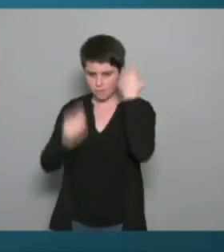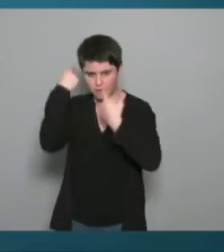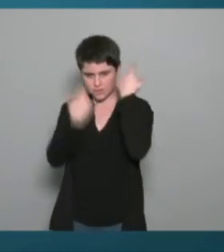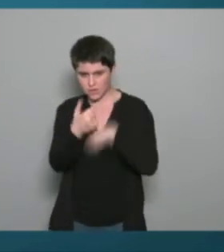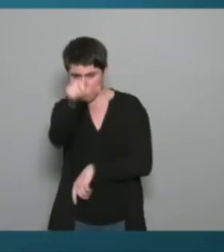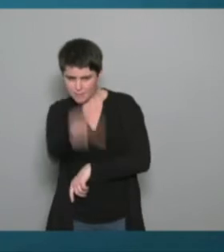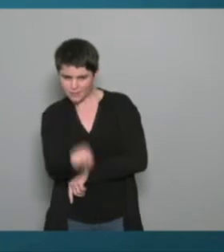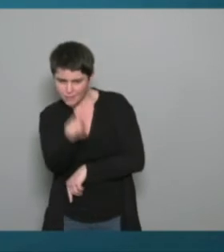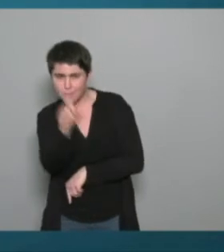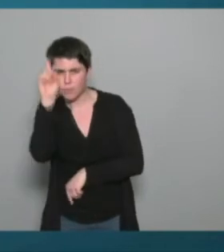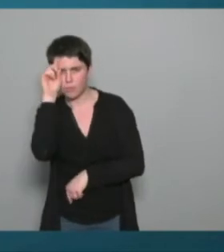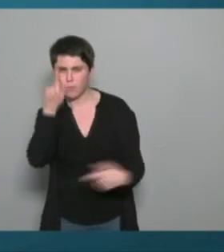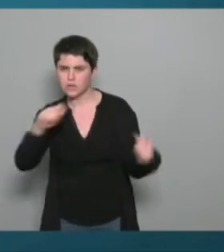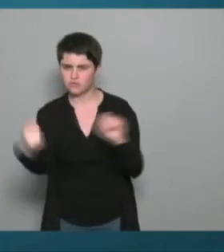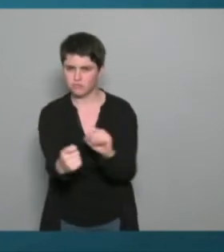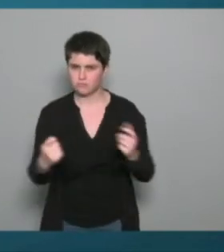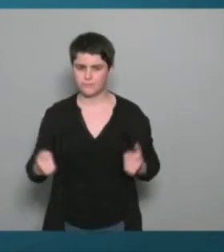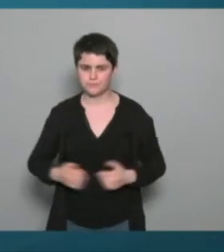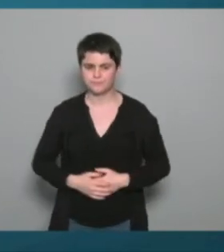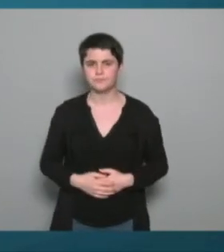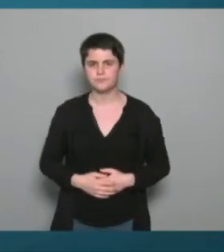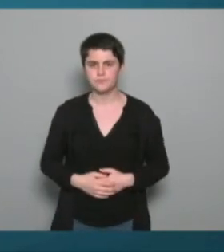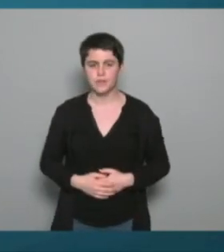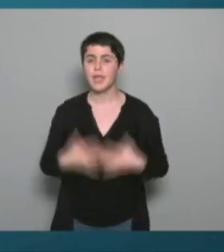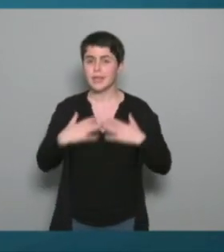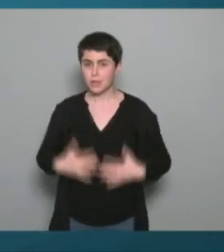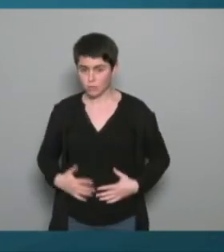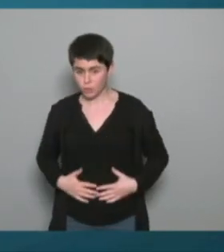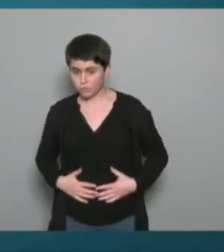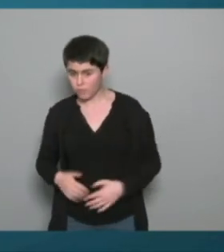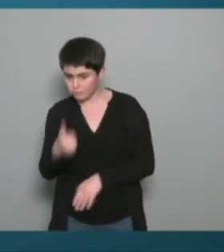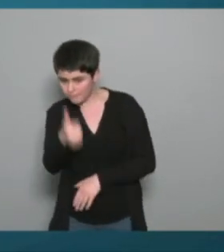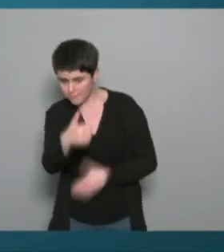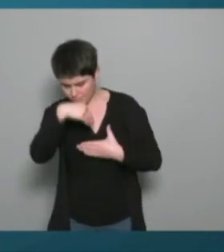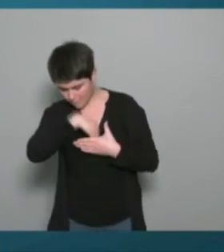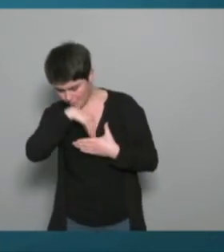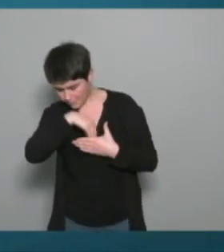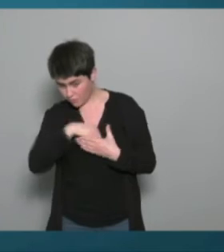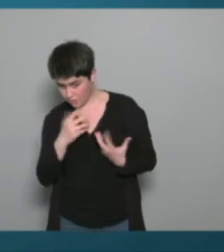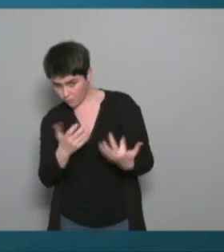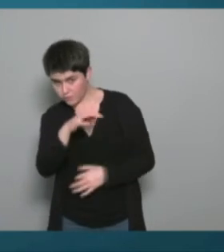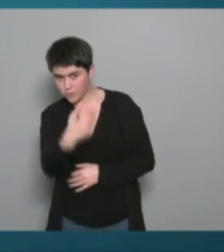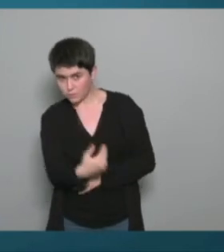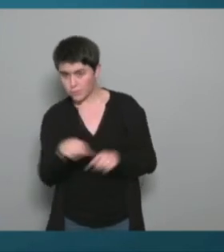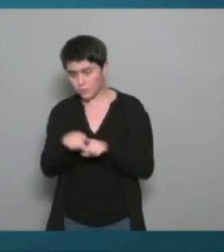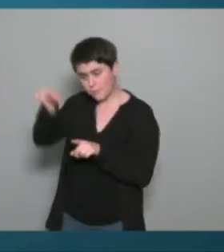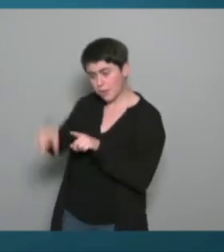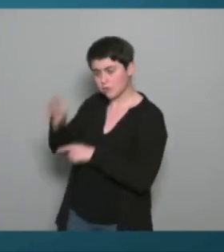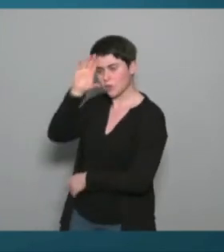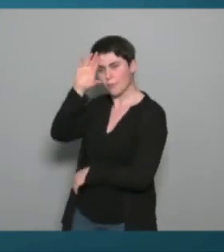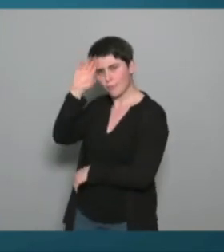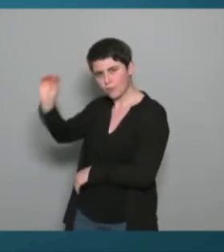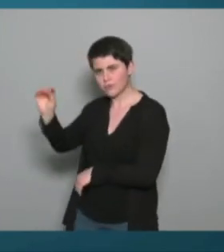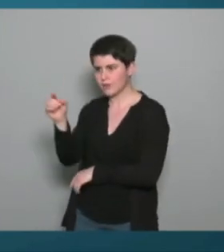changements de comportement sont liés à la fois à la personne mais aussi aux professionnels qui arrivent à un moment donné à renvoyer des